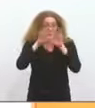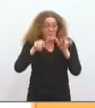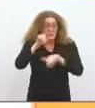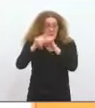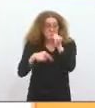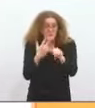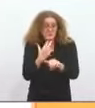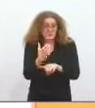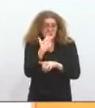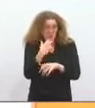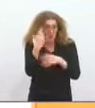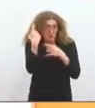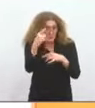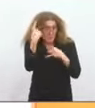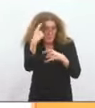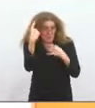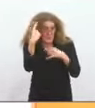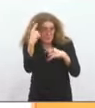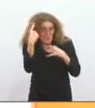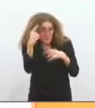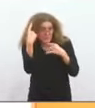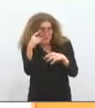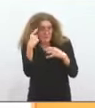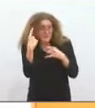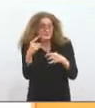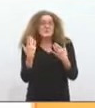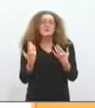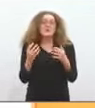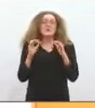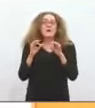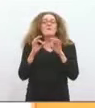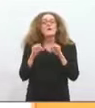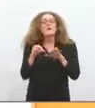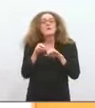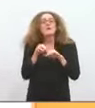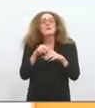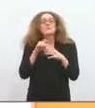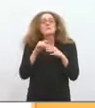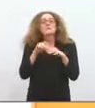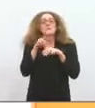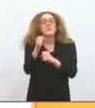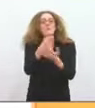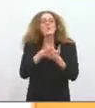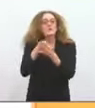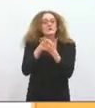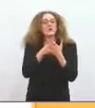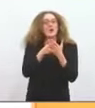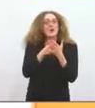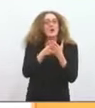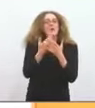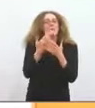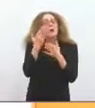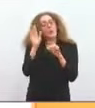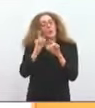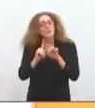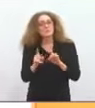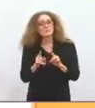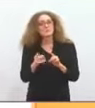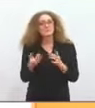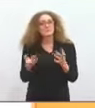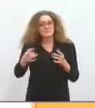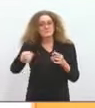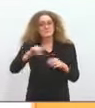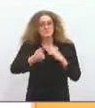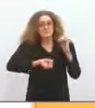manifesté leur mécontentement concernant le pouvoir d'achat, mais pas seulement, et ont pris la parole. Donc,